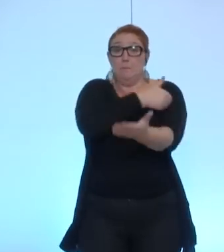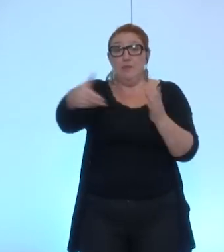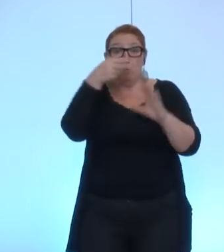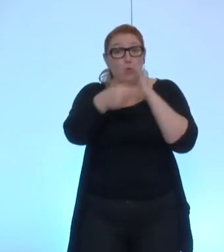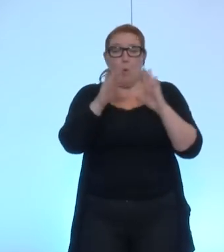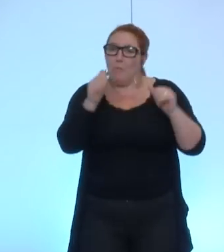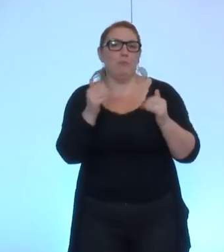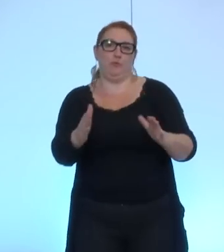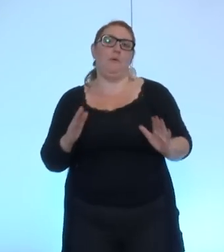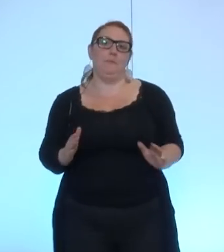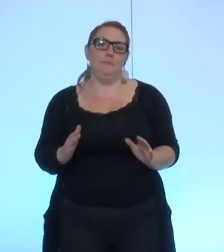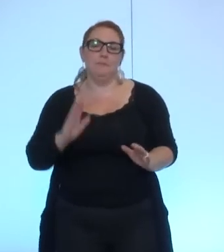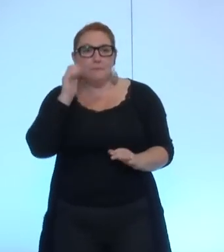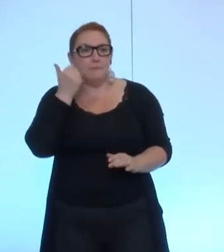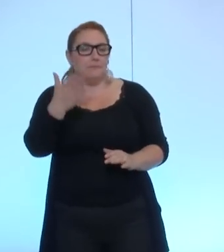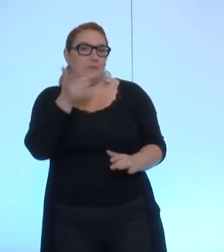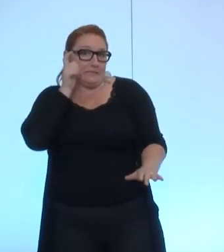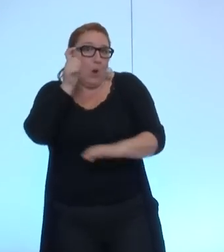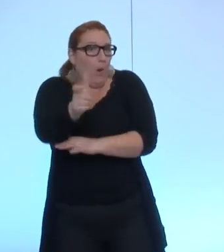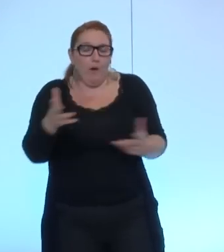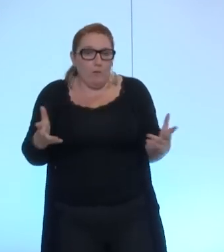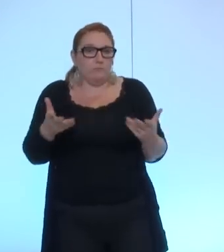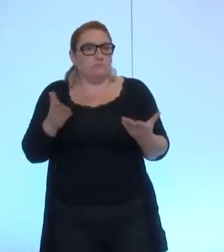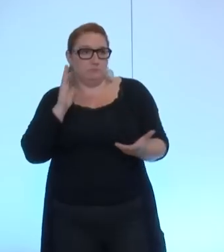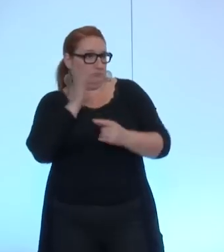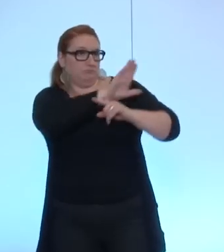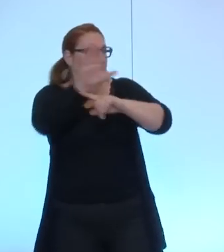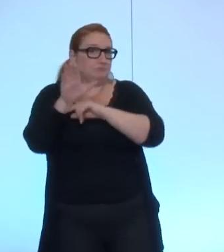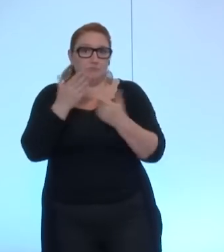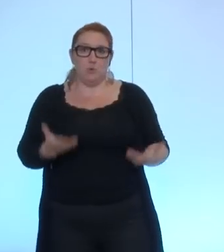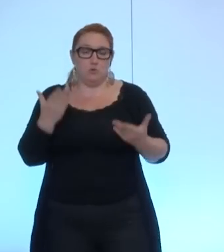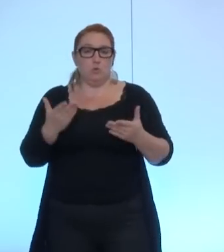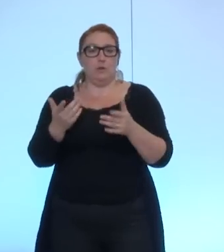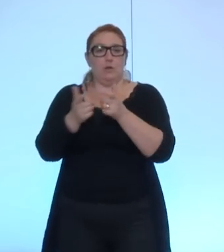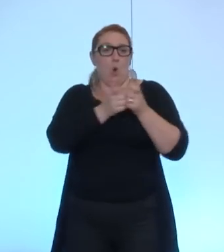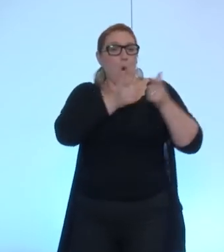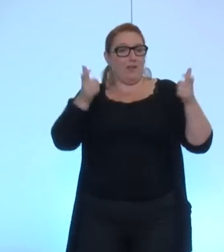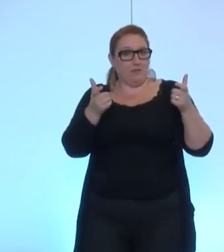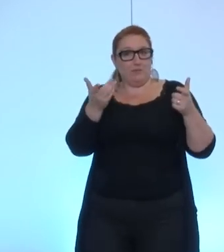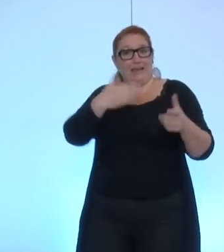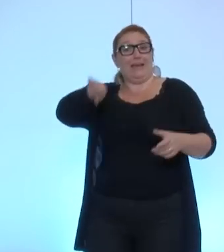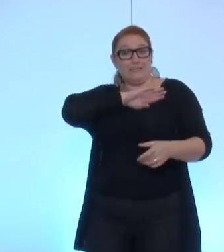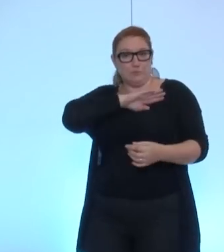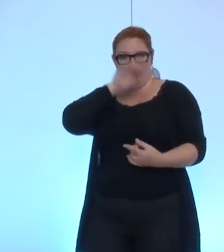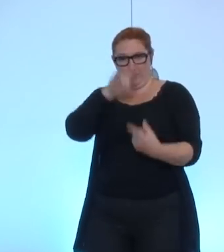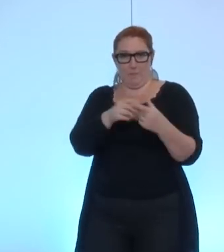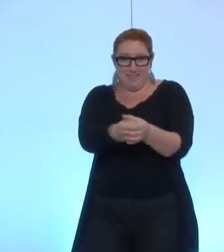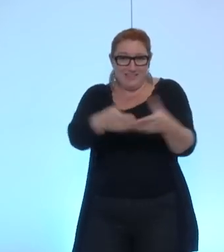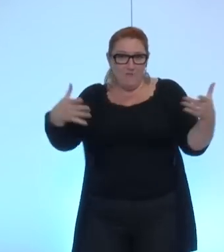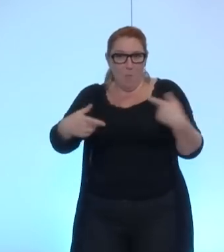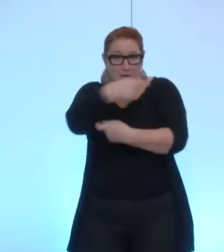cohérence aujourd'hui une cohérence derrière laquelle il y a aujourd'hui une collectivité en charge du développement économique c'est la métropole